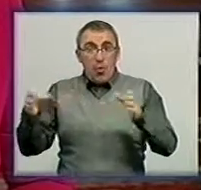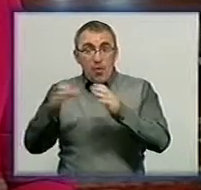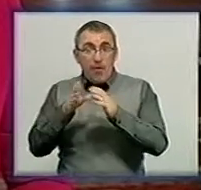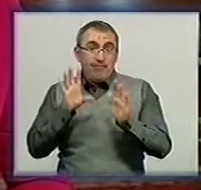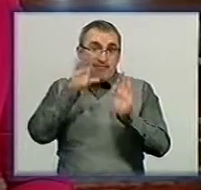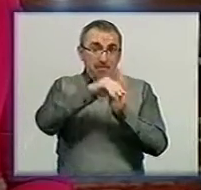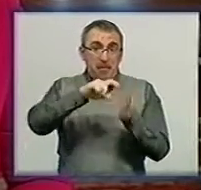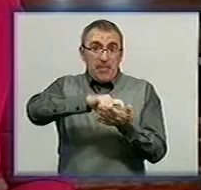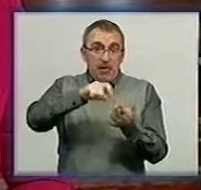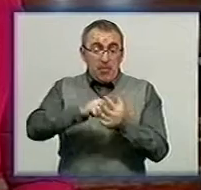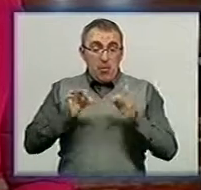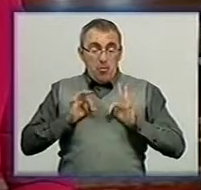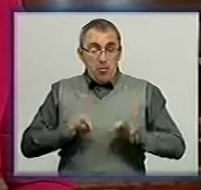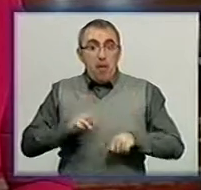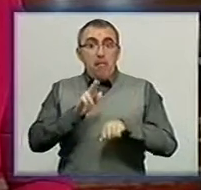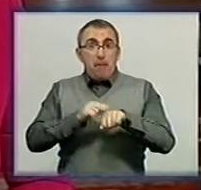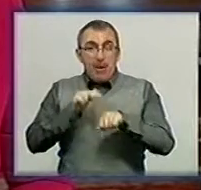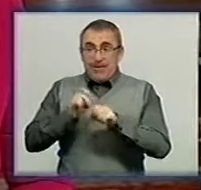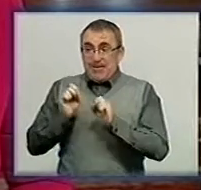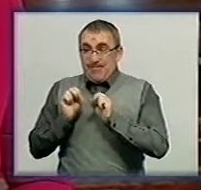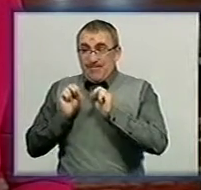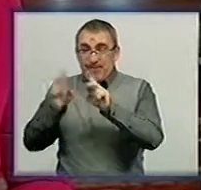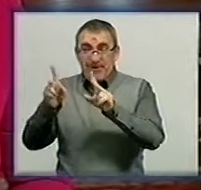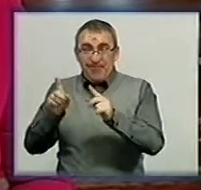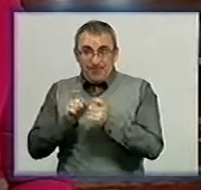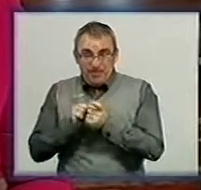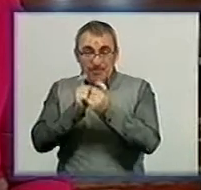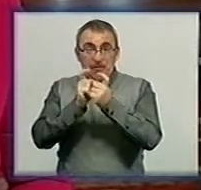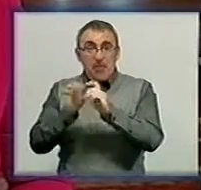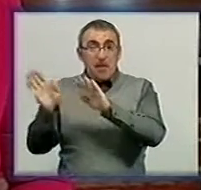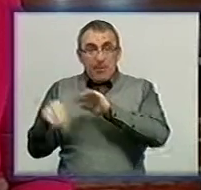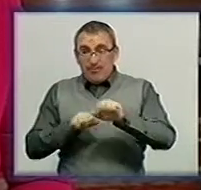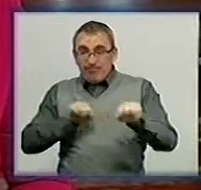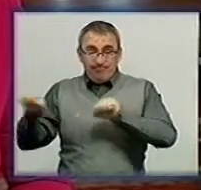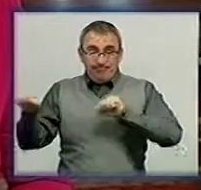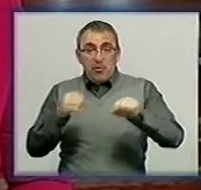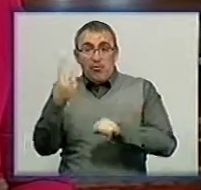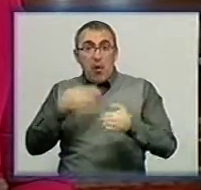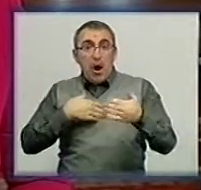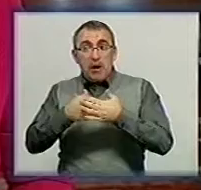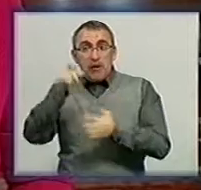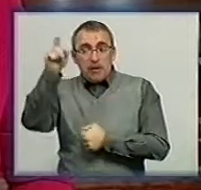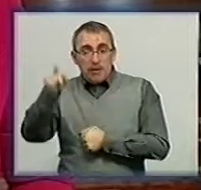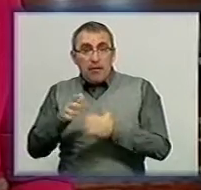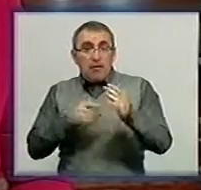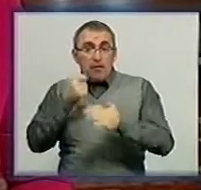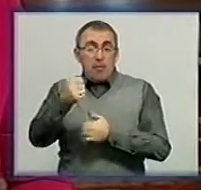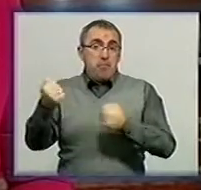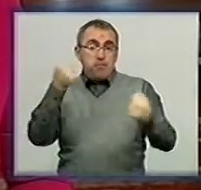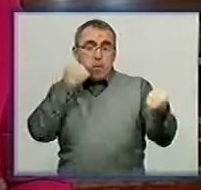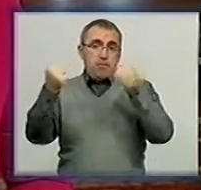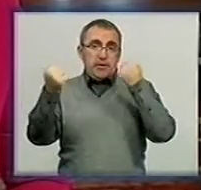до приміщення прокуратури, міліція почала відтісняти протестувальників. Після штовханини двоє активістів заявили про побиття.